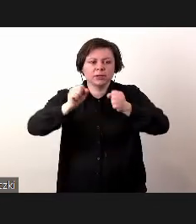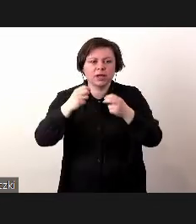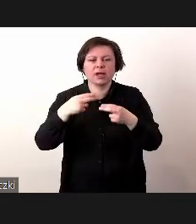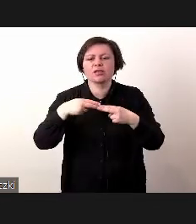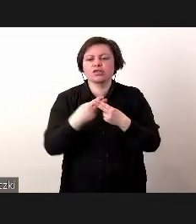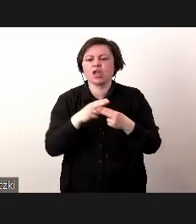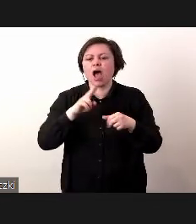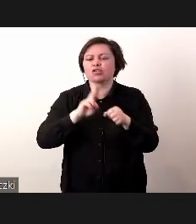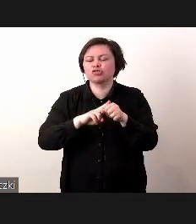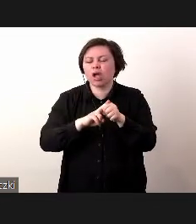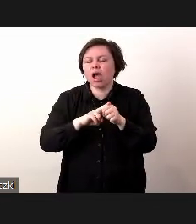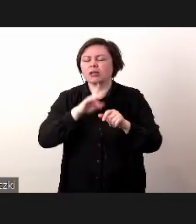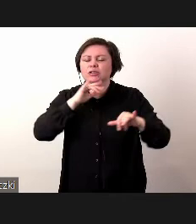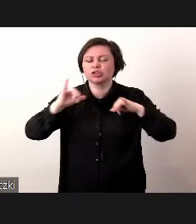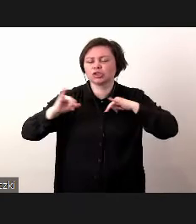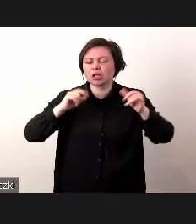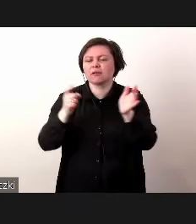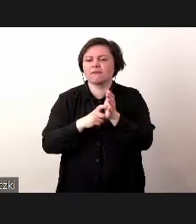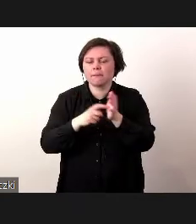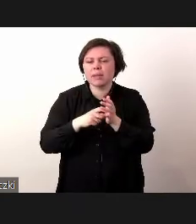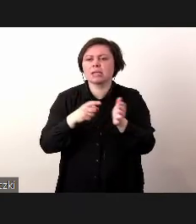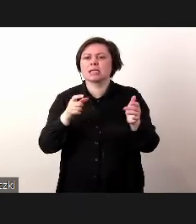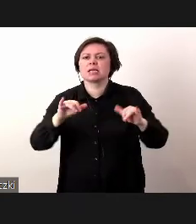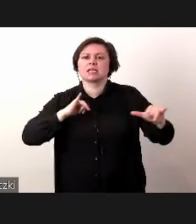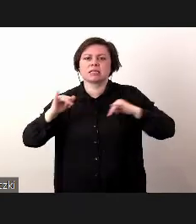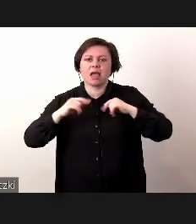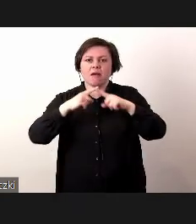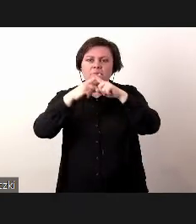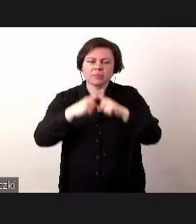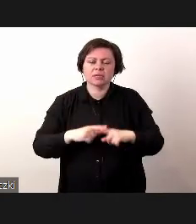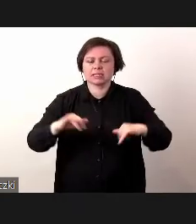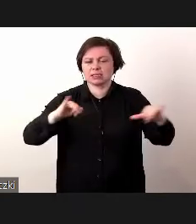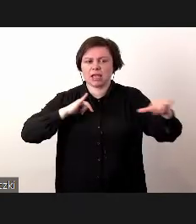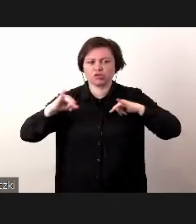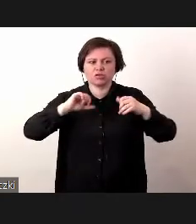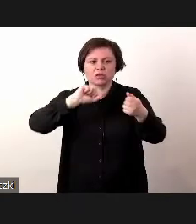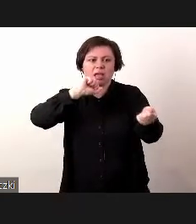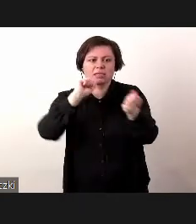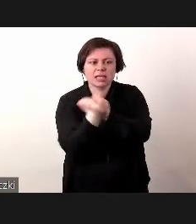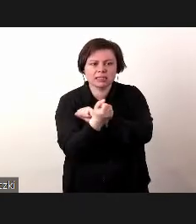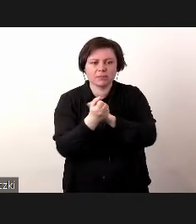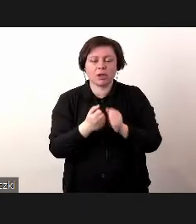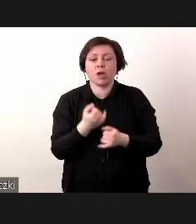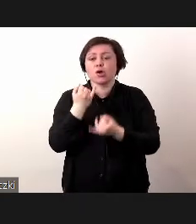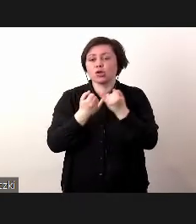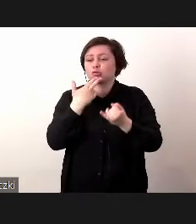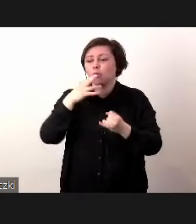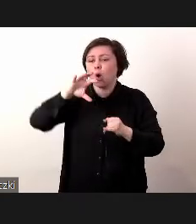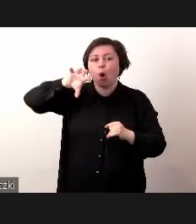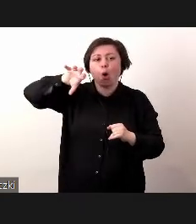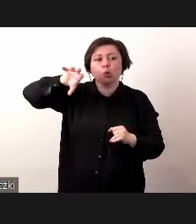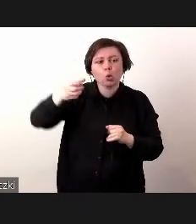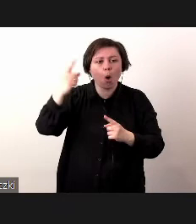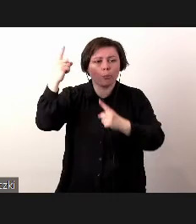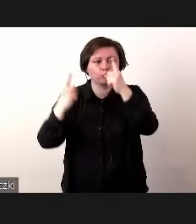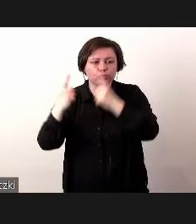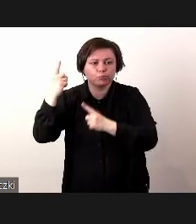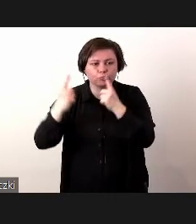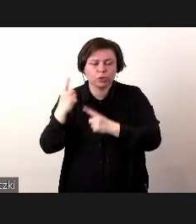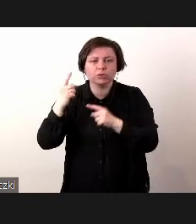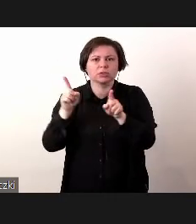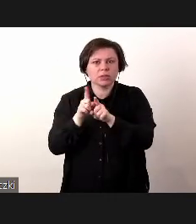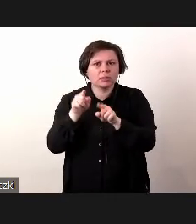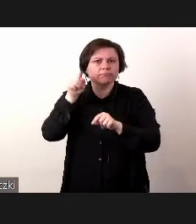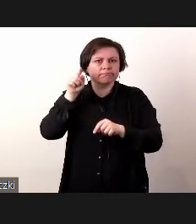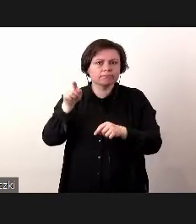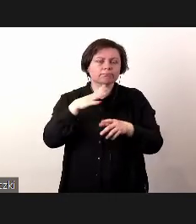zarządzania wymaganiami, zarządzania testami, zarządzania zmianą. Szczególnie w sektorze przemysłowym zdarzają